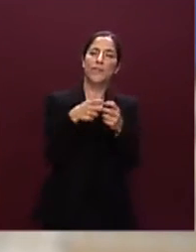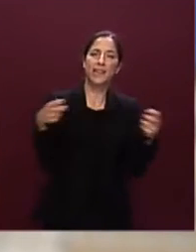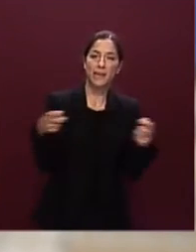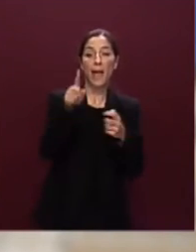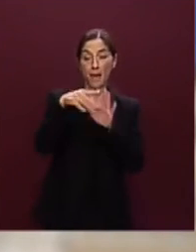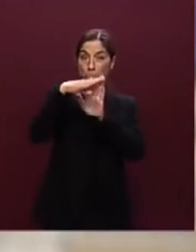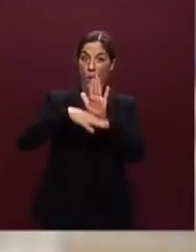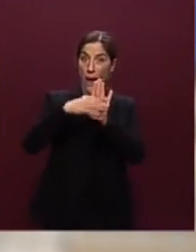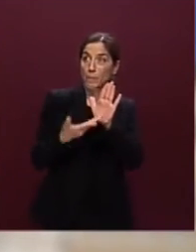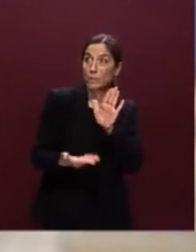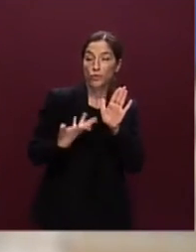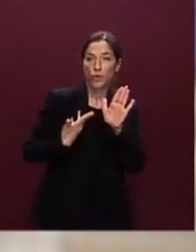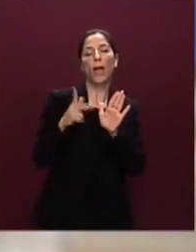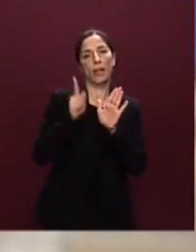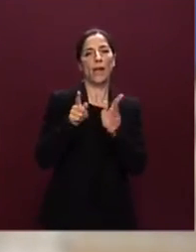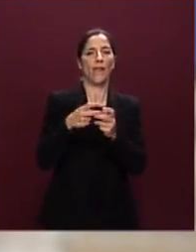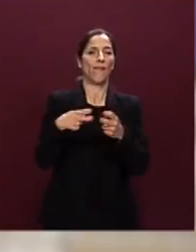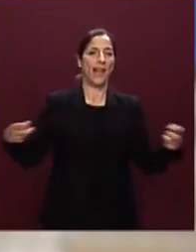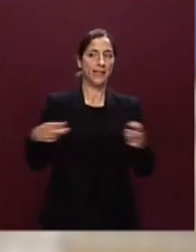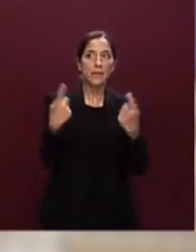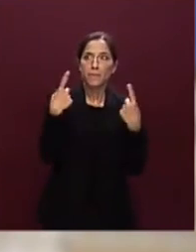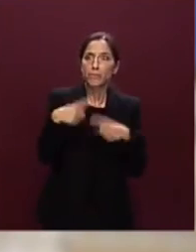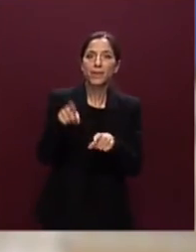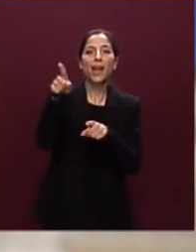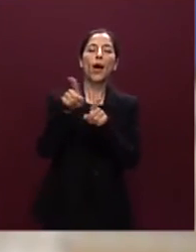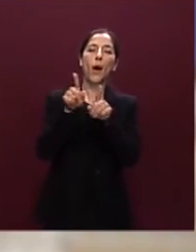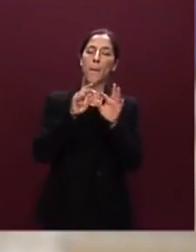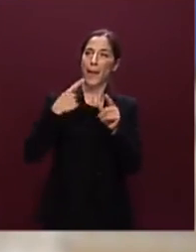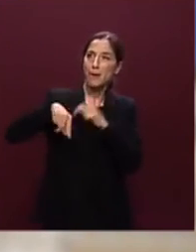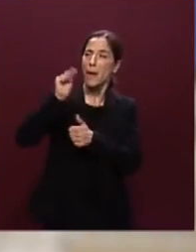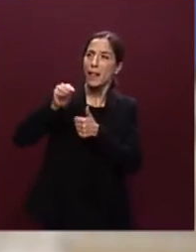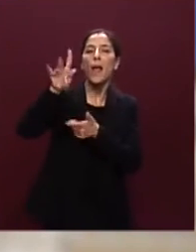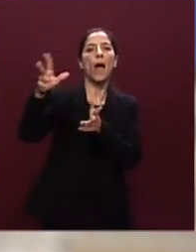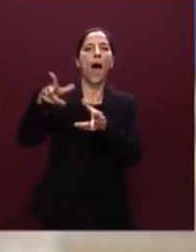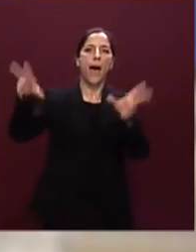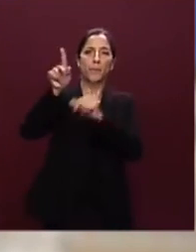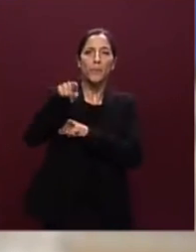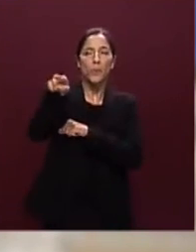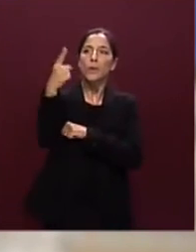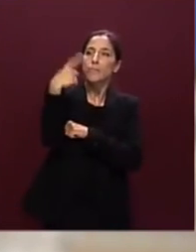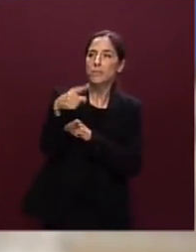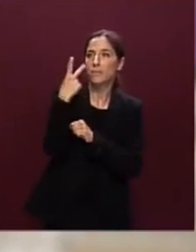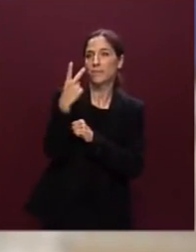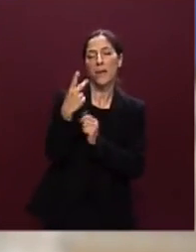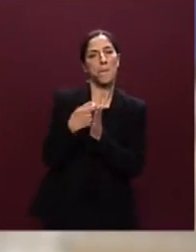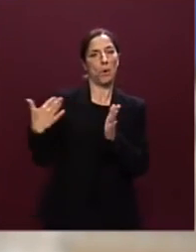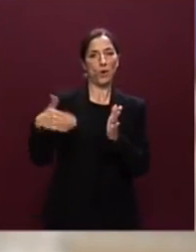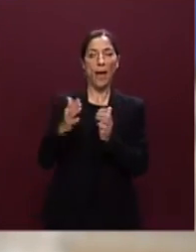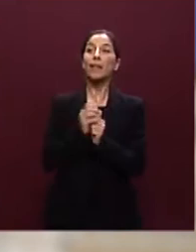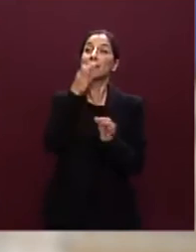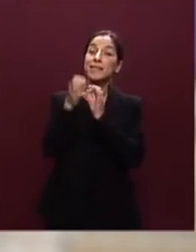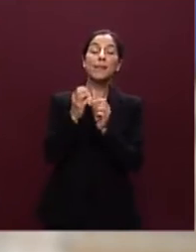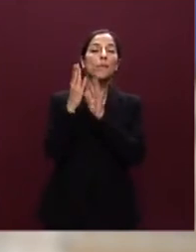esistenti è lì una chiave di volta molto importante che in un confronto aperto a 360 gradi a partire dal Parlamento